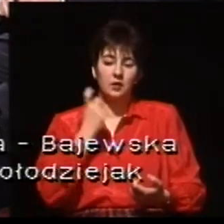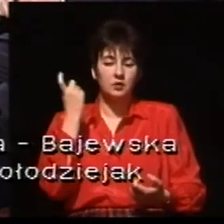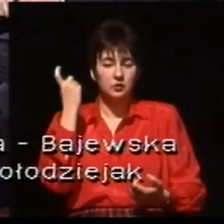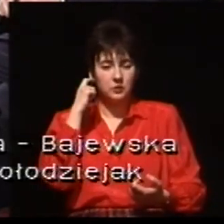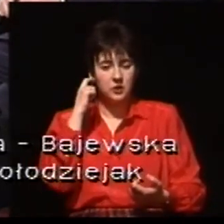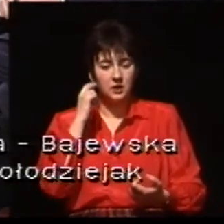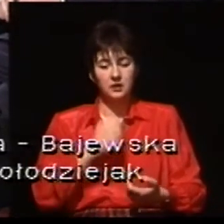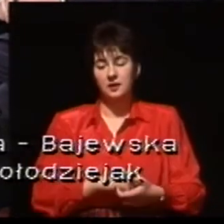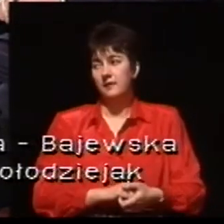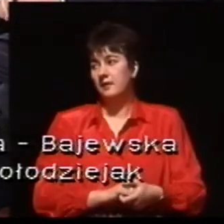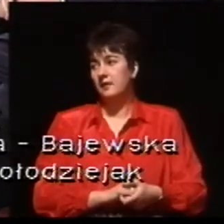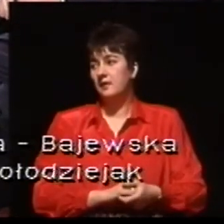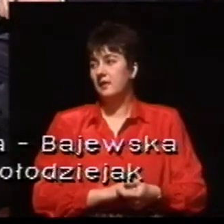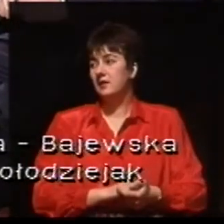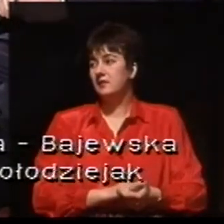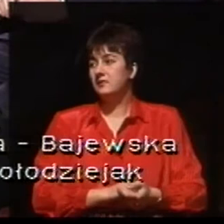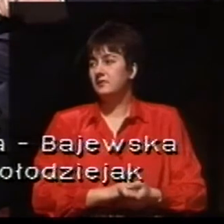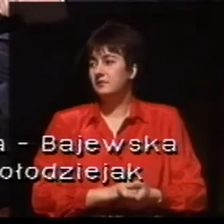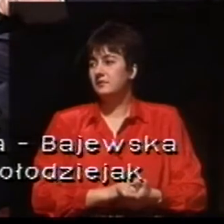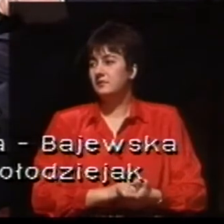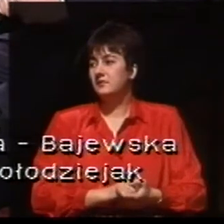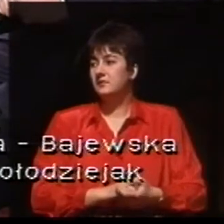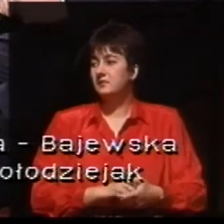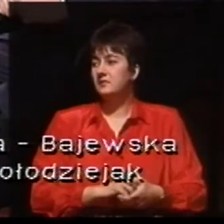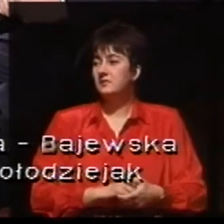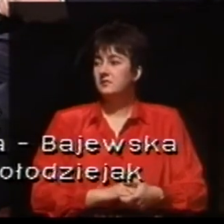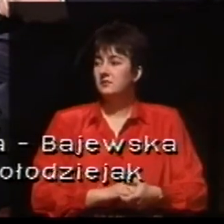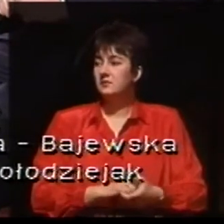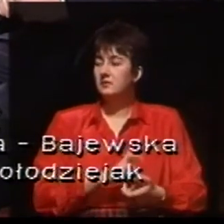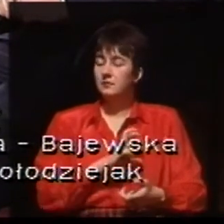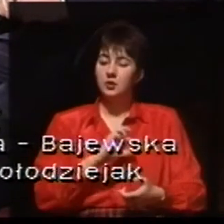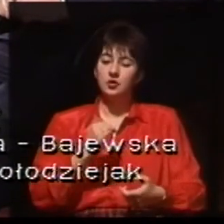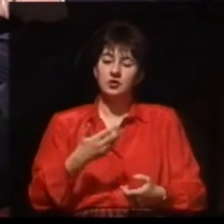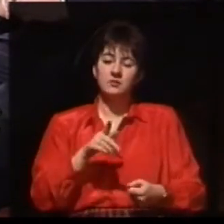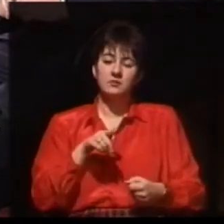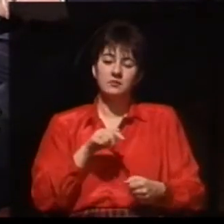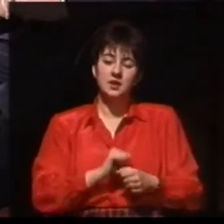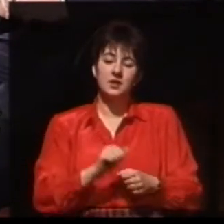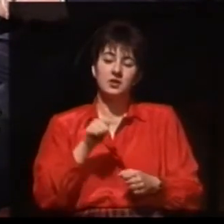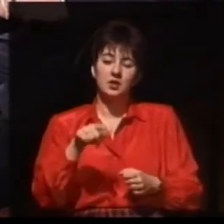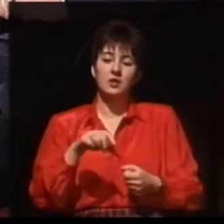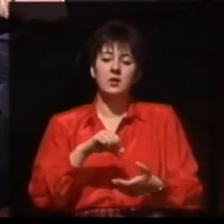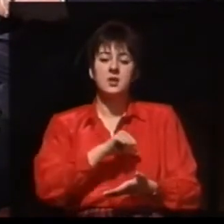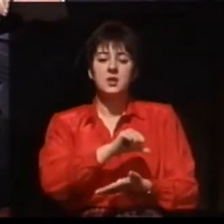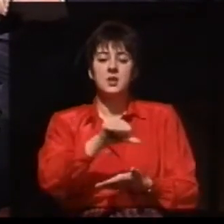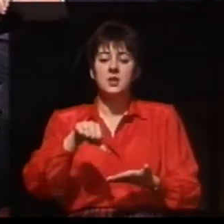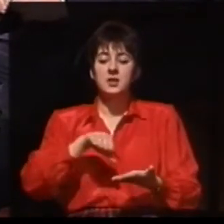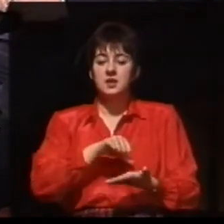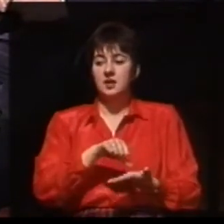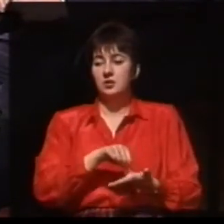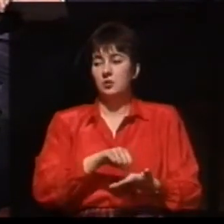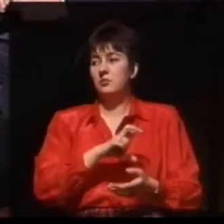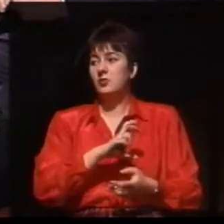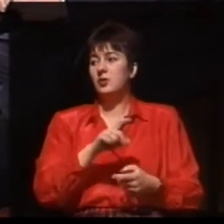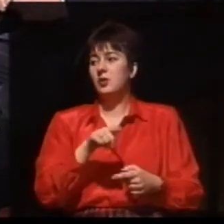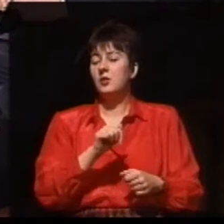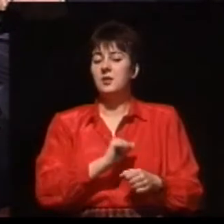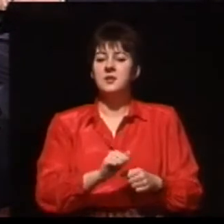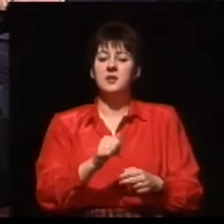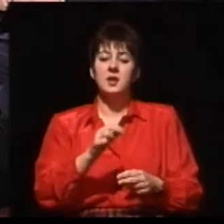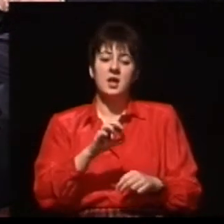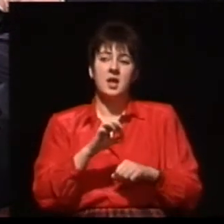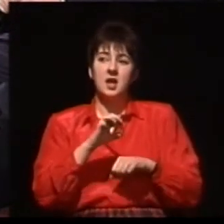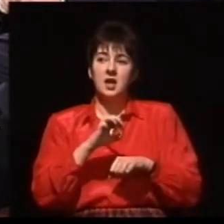uzupełnia szpital na Banacha? Wiem, że jest połączone z fundacją. Czy to mówiąc krótko lecznica prywatna, czy lecznictwo